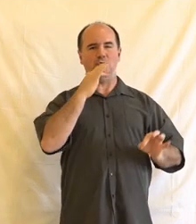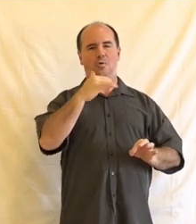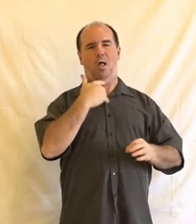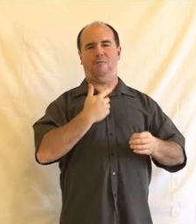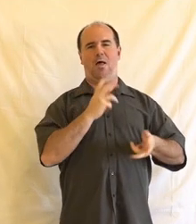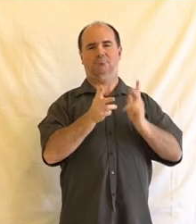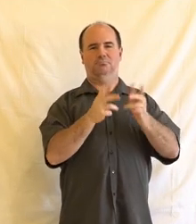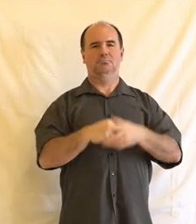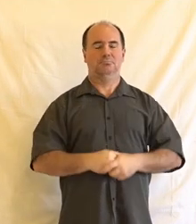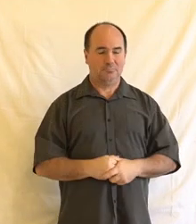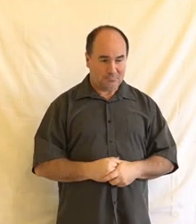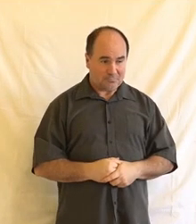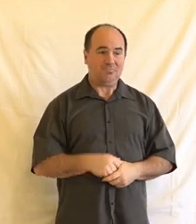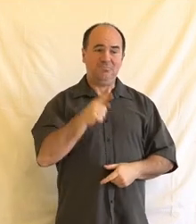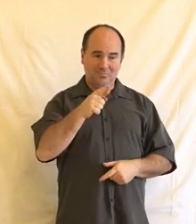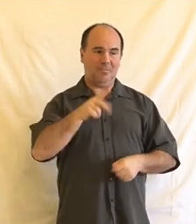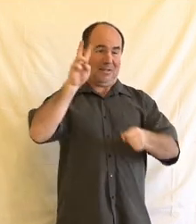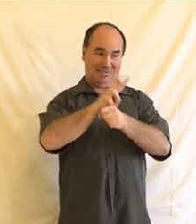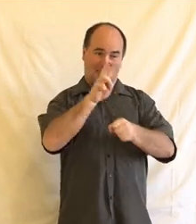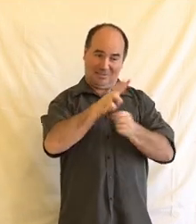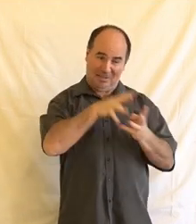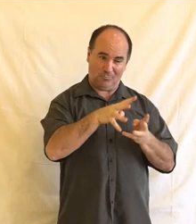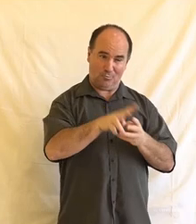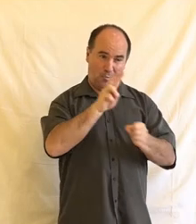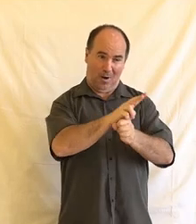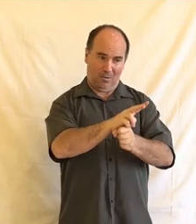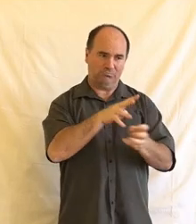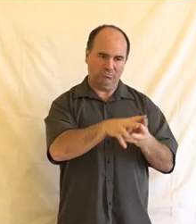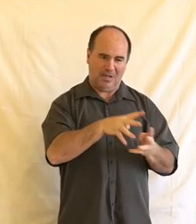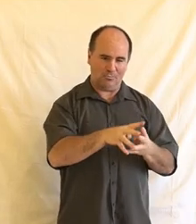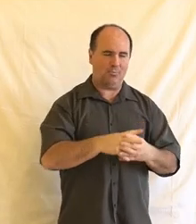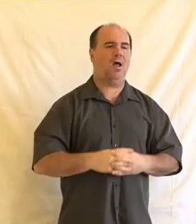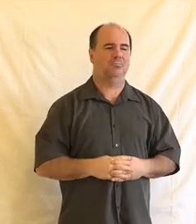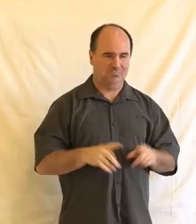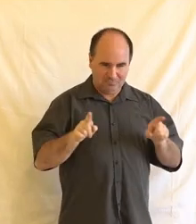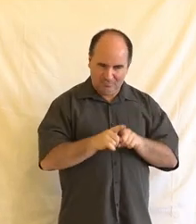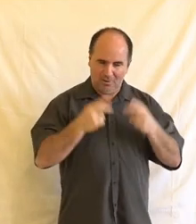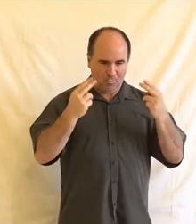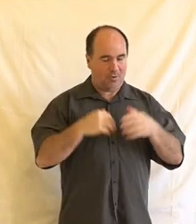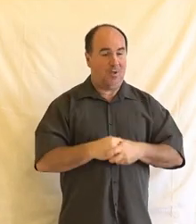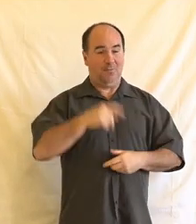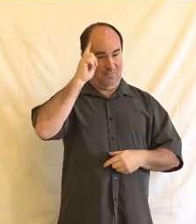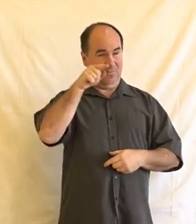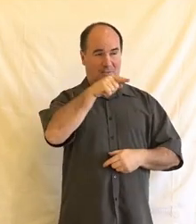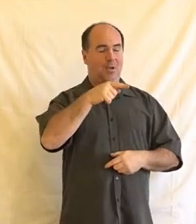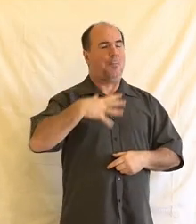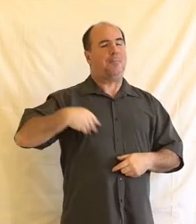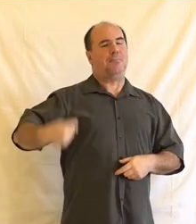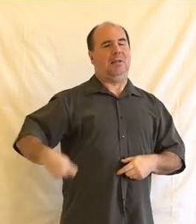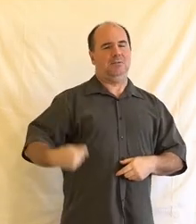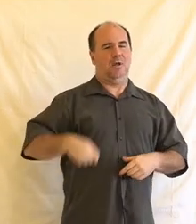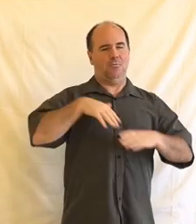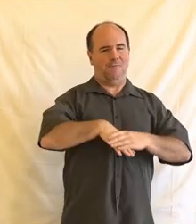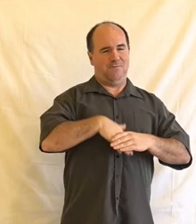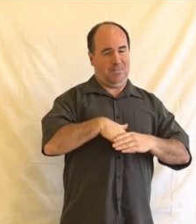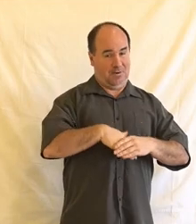věc, která třeba v dnešní době je jedna ze stěžejných věcí z mnoha důvodů. Víme, že ministerstvo vnitra už pracuje na návrhu